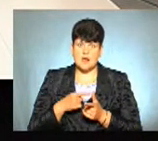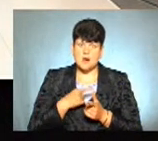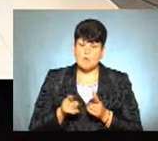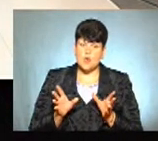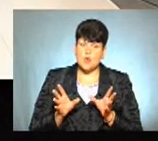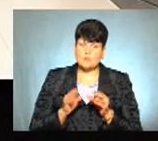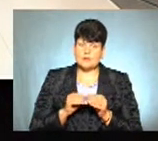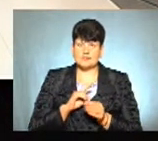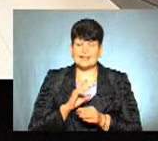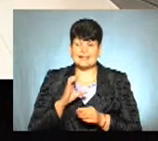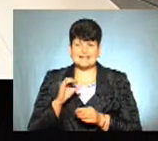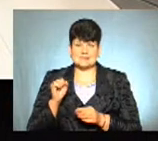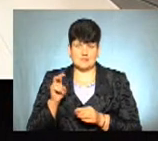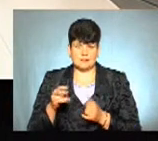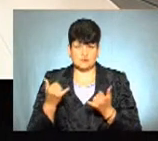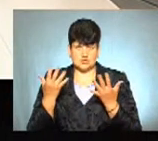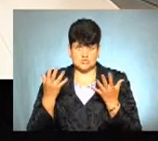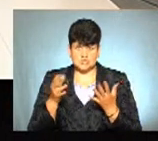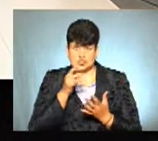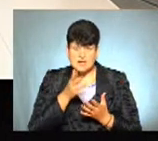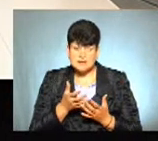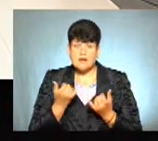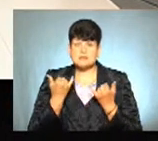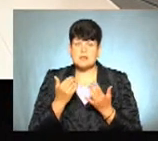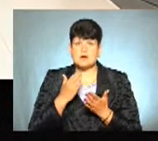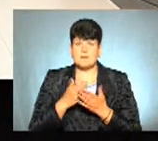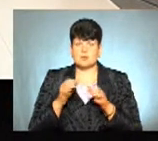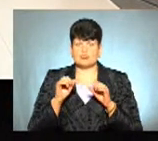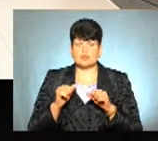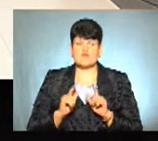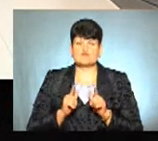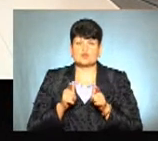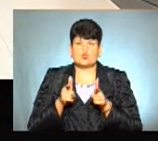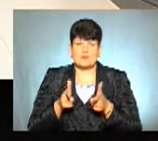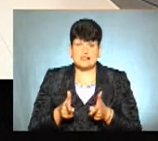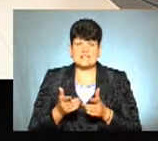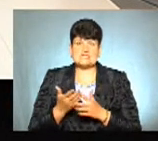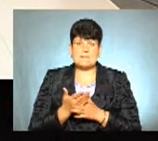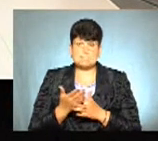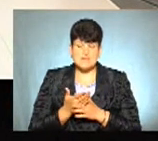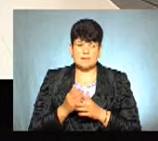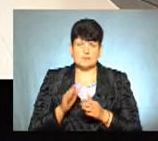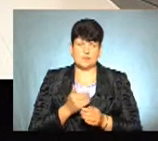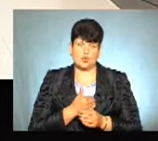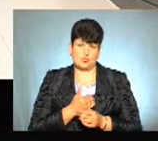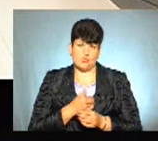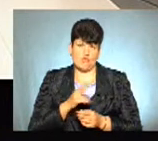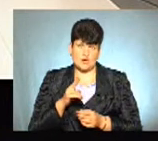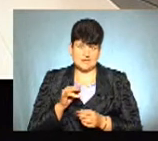'єднаних сил на сьогоднішній час. Зараз мають можливість вступати за пільгами. І добровольці,